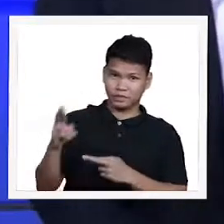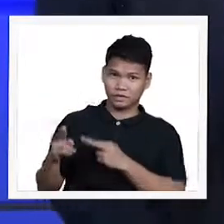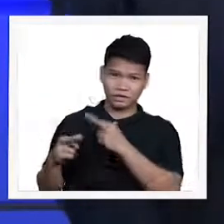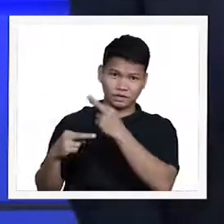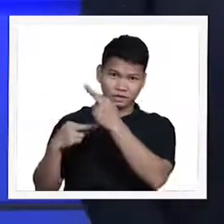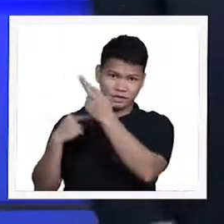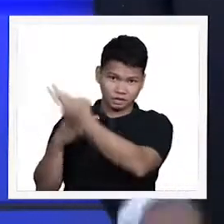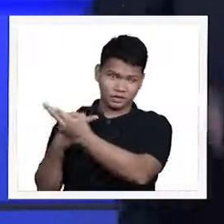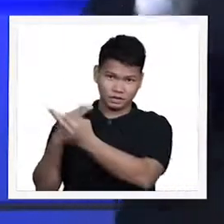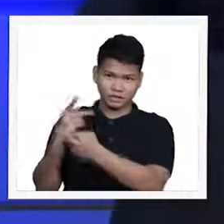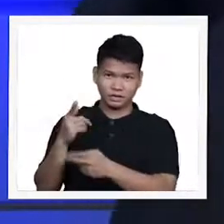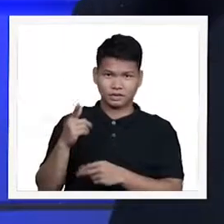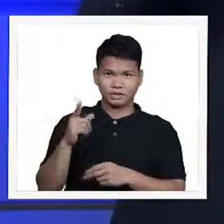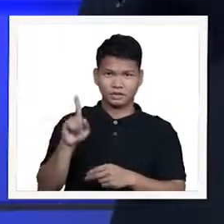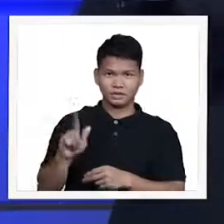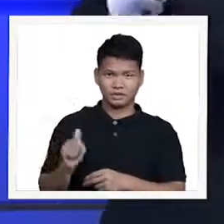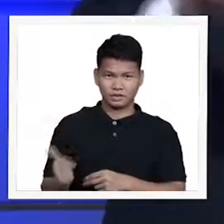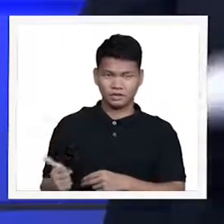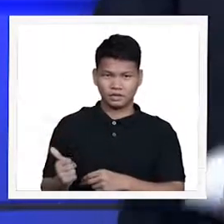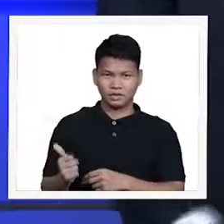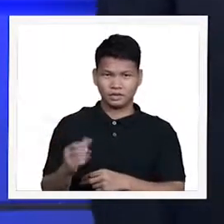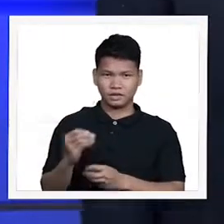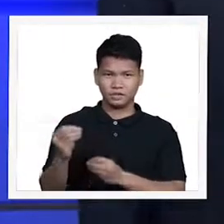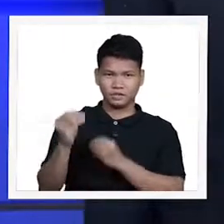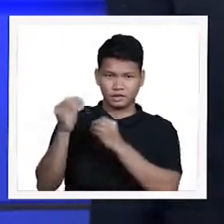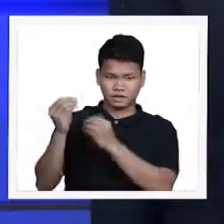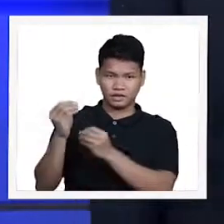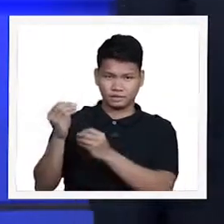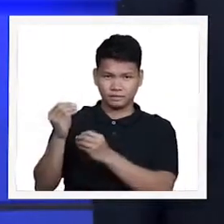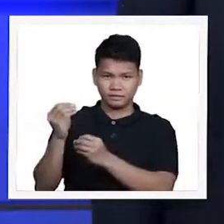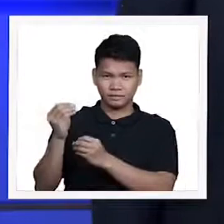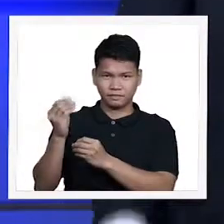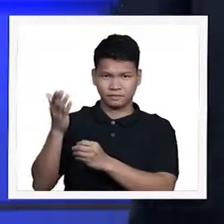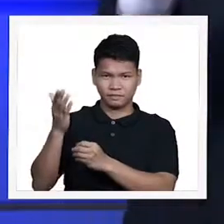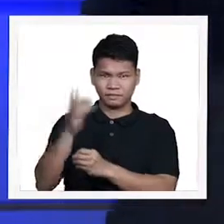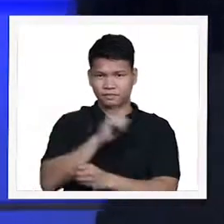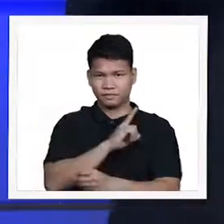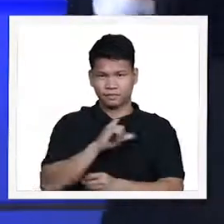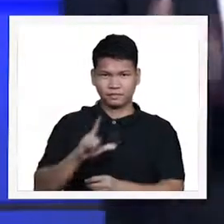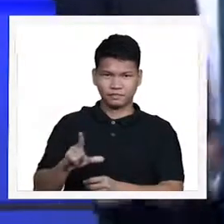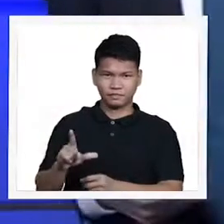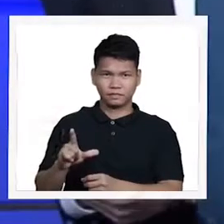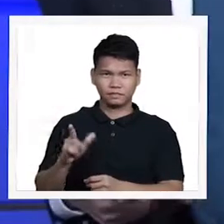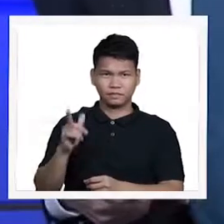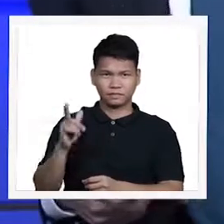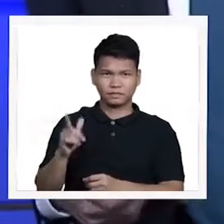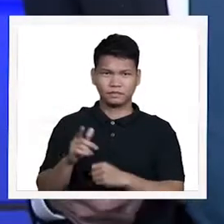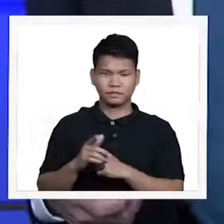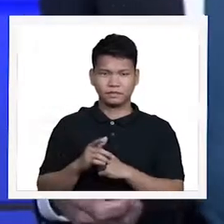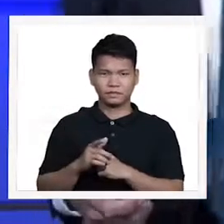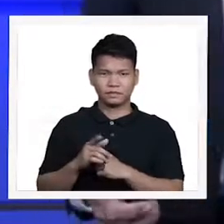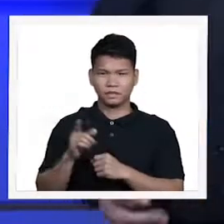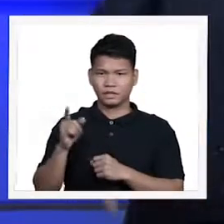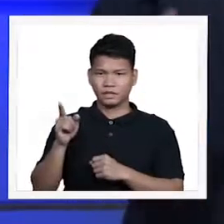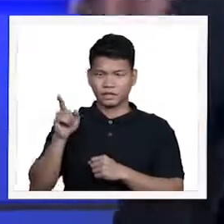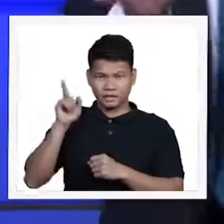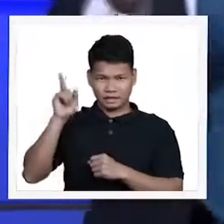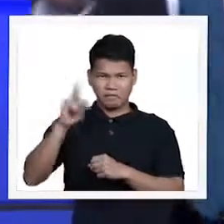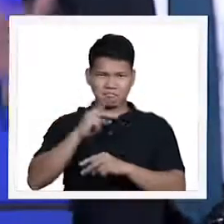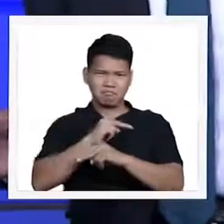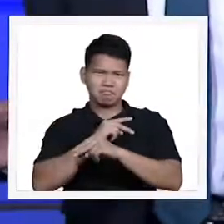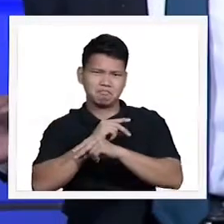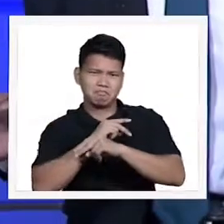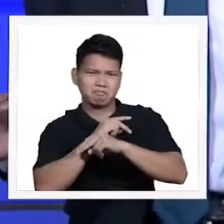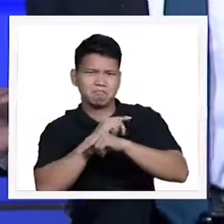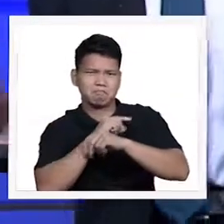to the Lord he will rebuke the devourer for our sake kanya pong